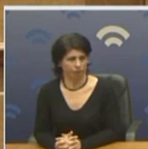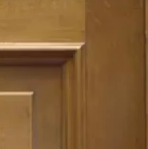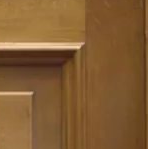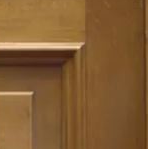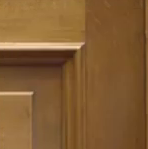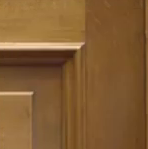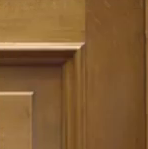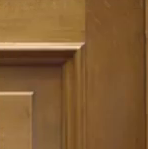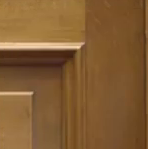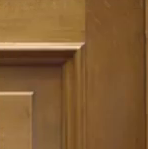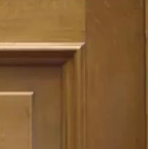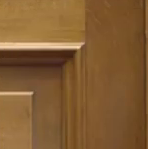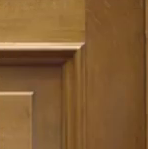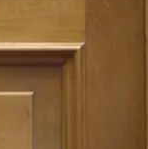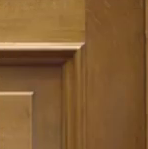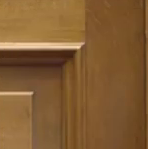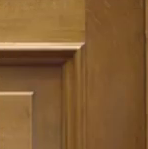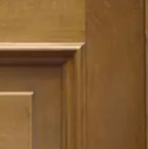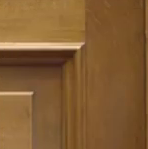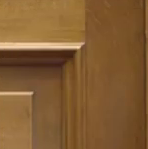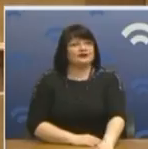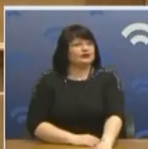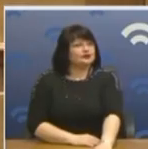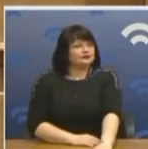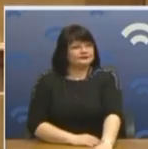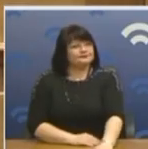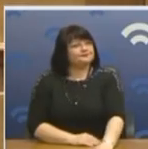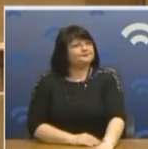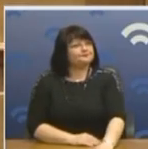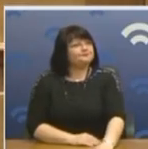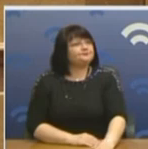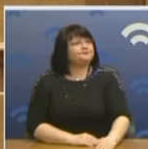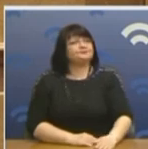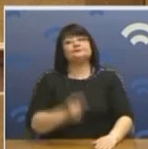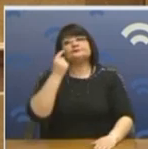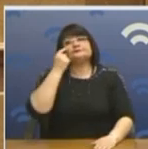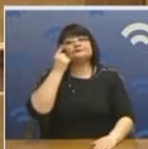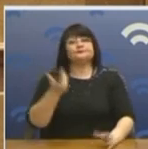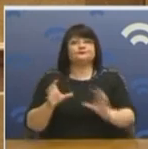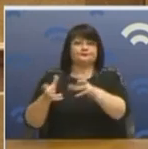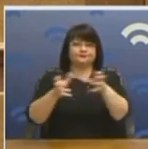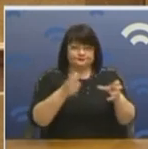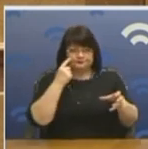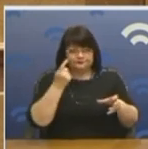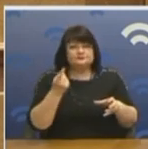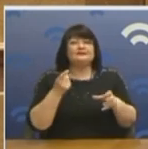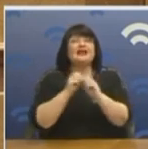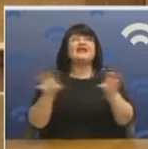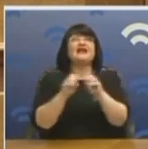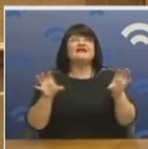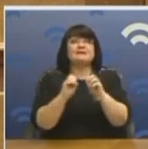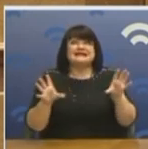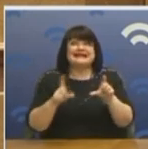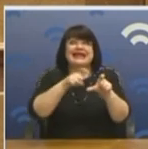Την ώρα προσχόλου του κοροναϊού εμείς γίνονται οι πίστες οι χοντρές. 11 εκατομμύρια στα κανάλια. Σε μια διαφημιστική εταιρεία. 11